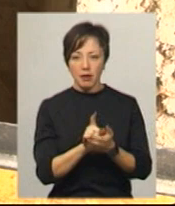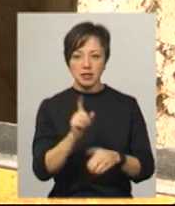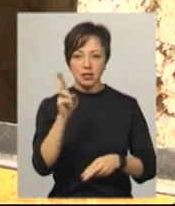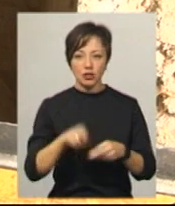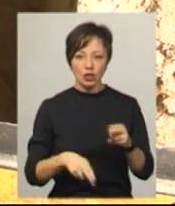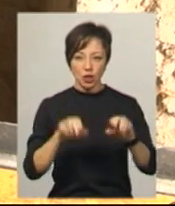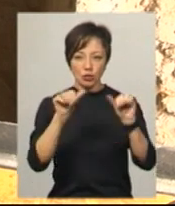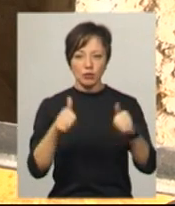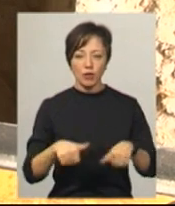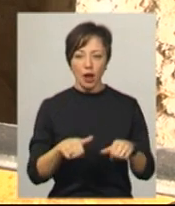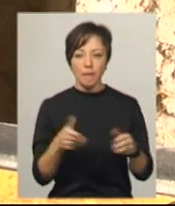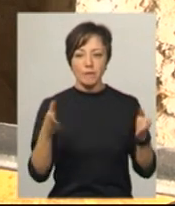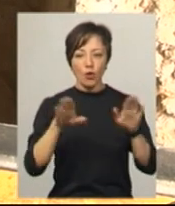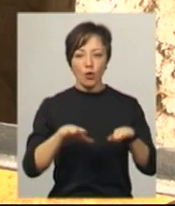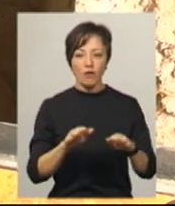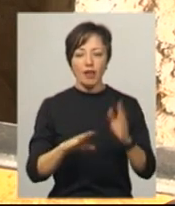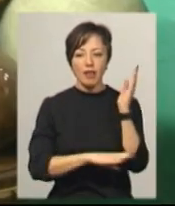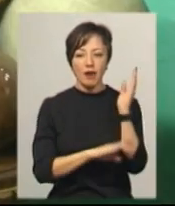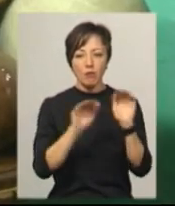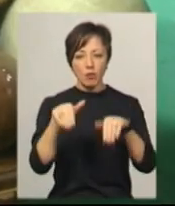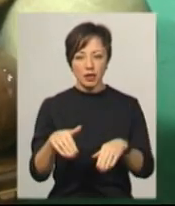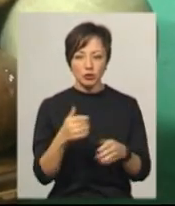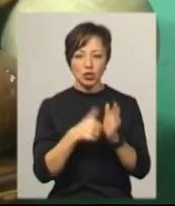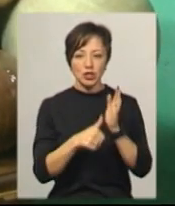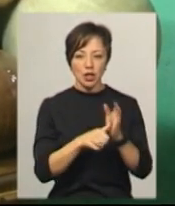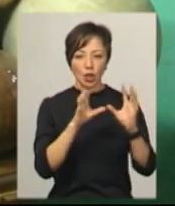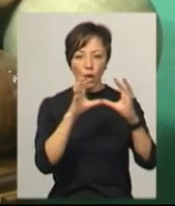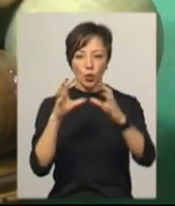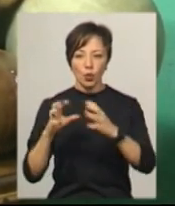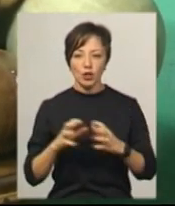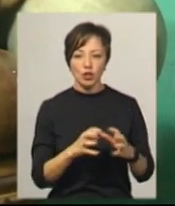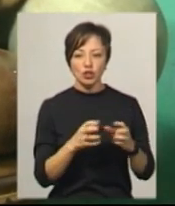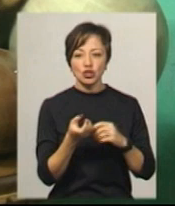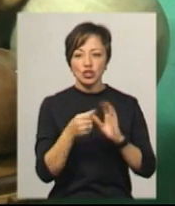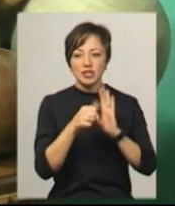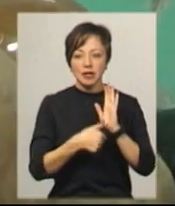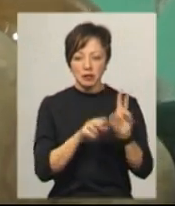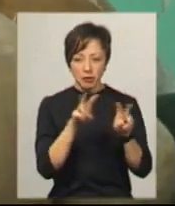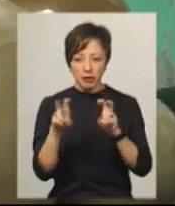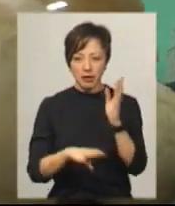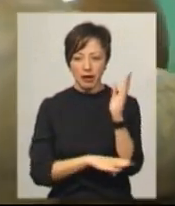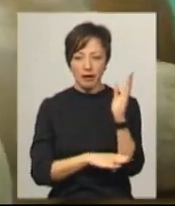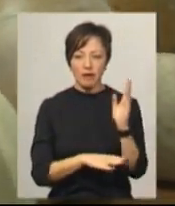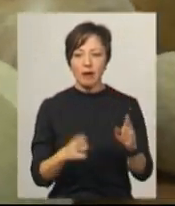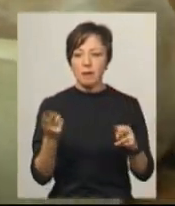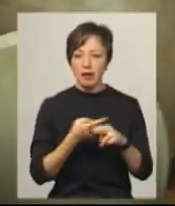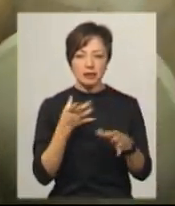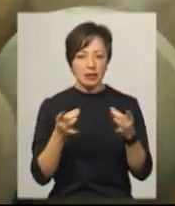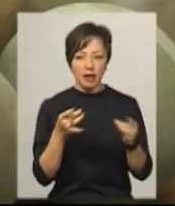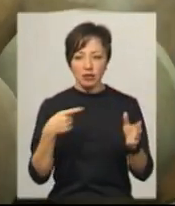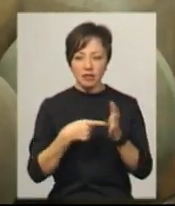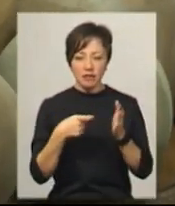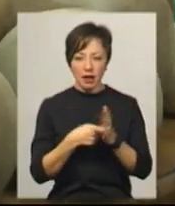скульптуру покрова та дерево поділля. Остання складатиметься з 60 куль, 16 порід дерева. Усі скульптури виготовляє без клеї, цвяхів та